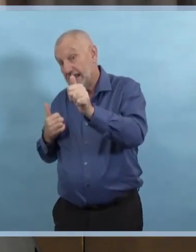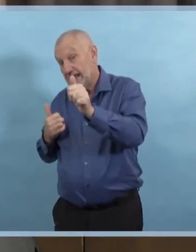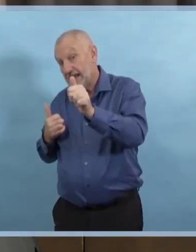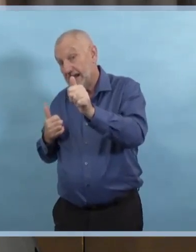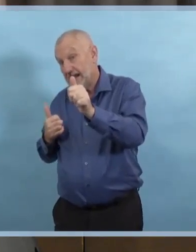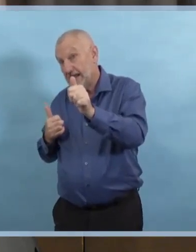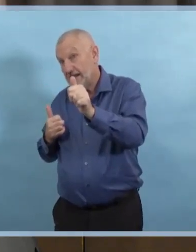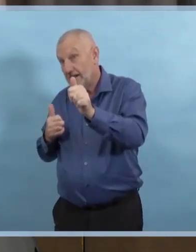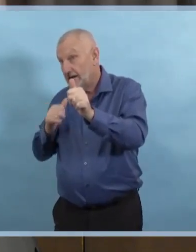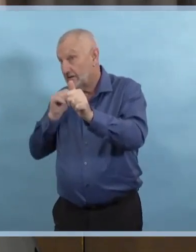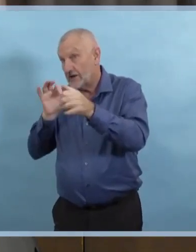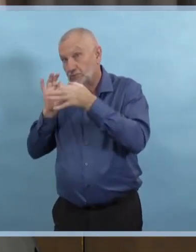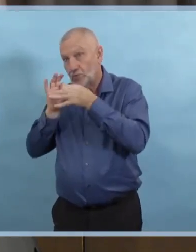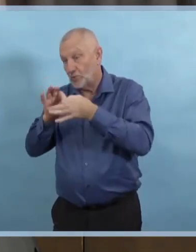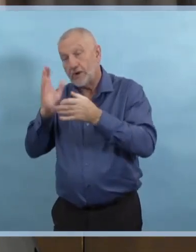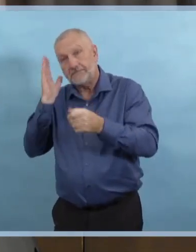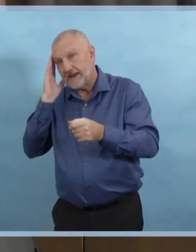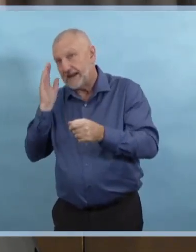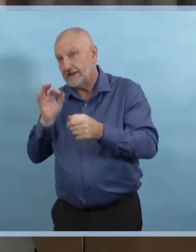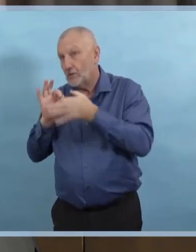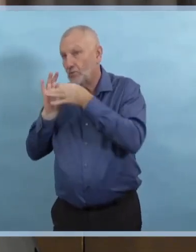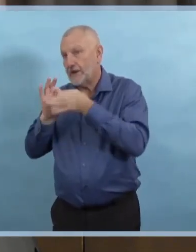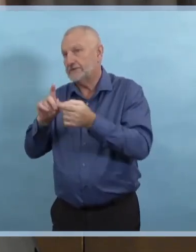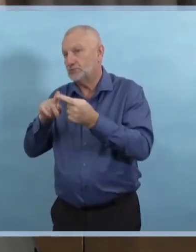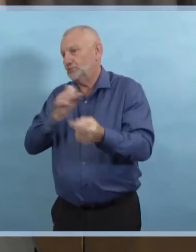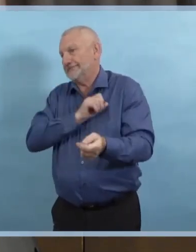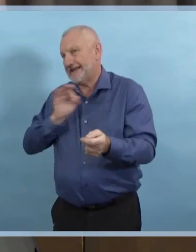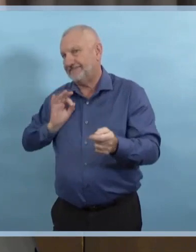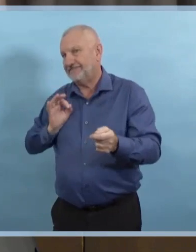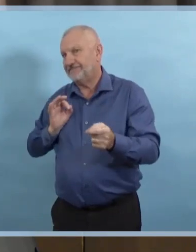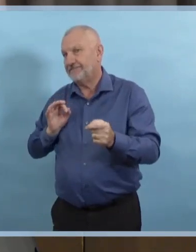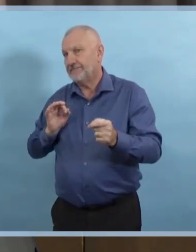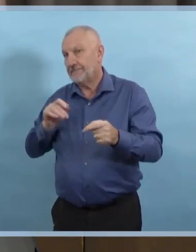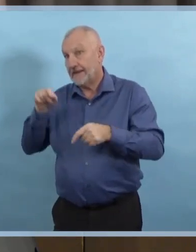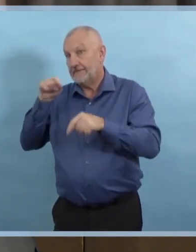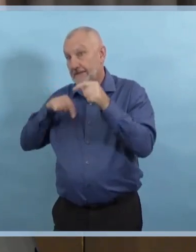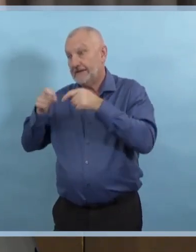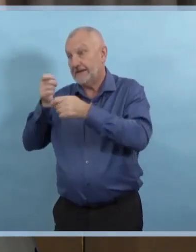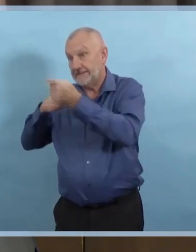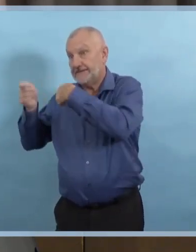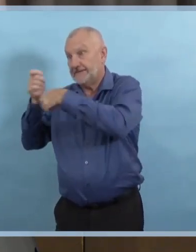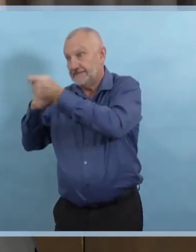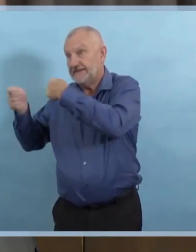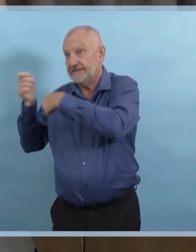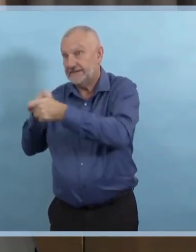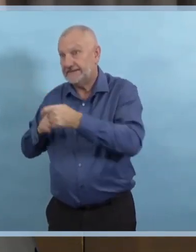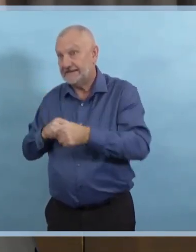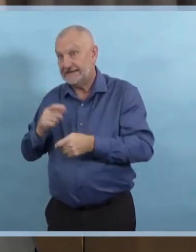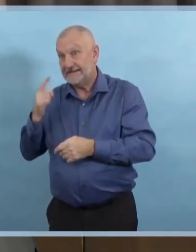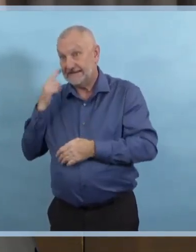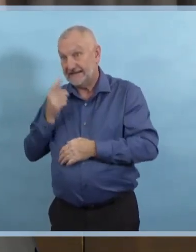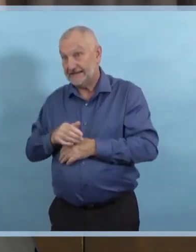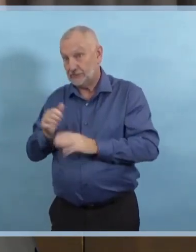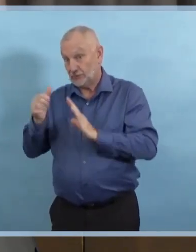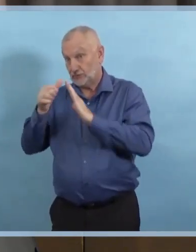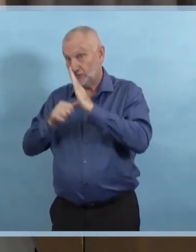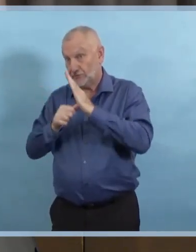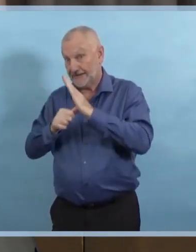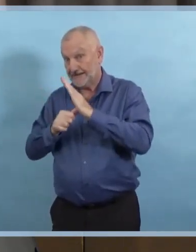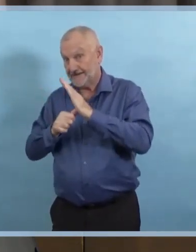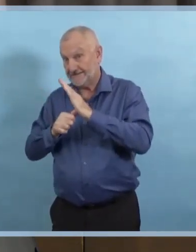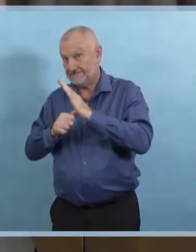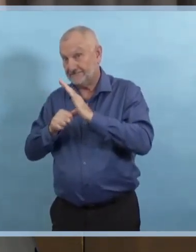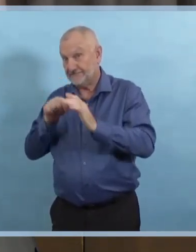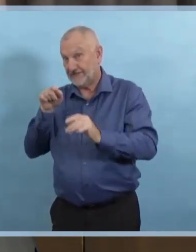Et je ne crois pas à l'heure actuelle qu'ils ont arrêté les opérations à Saint-Boniface. Je pense qu'ils ont peut-être réduit un peu, mais ils s'efforcent